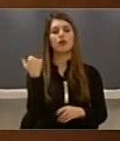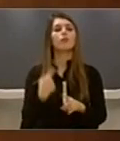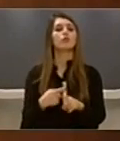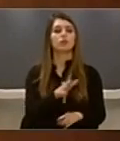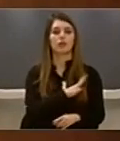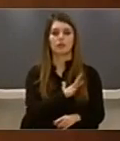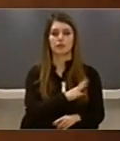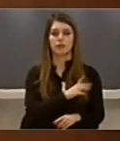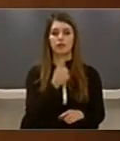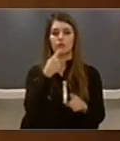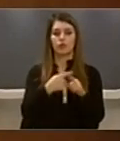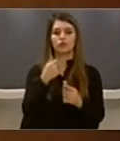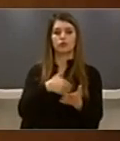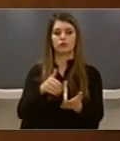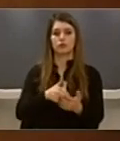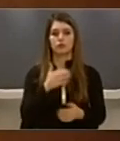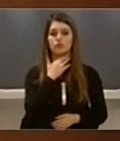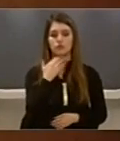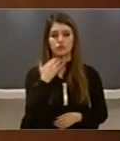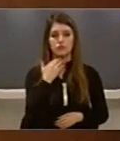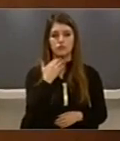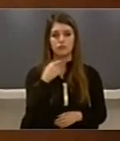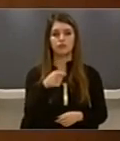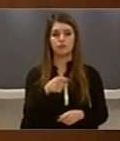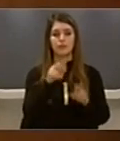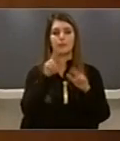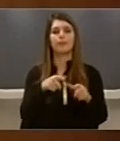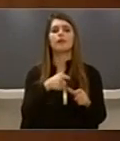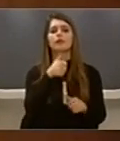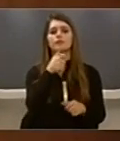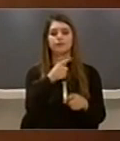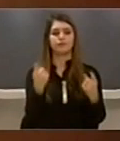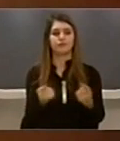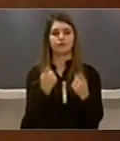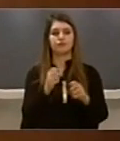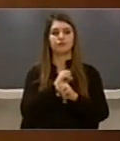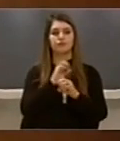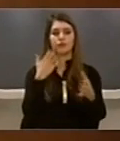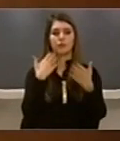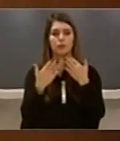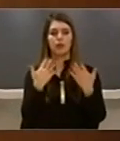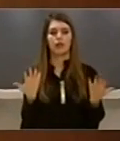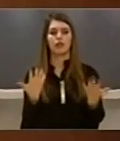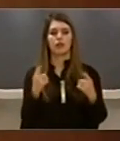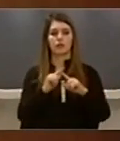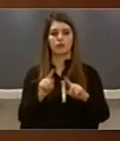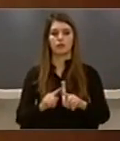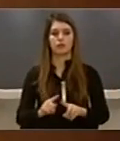fizike Dhe me shpenzimet të mëdha financiare Kjo mund bëtë më organizimet Simpoziumeve, fletpalosjeve